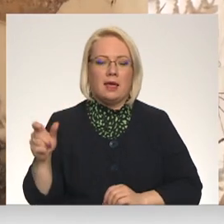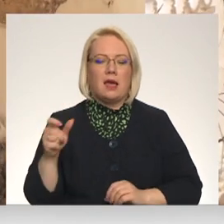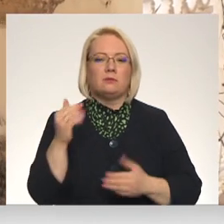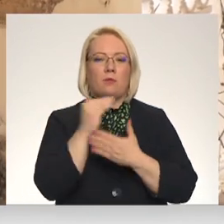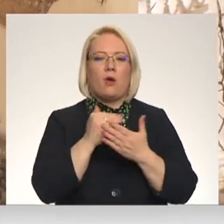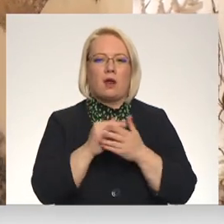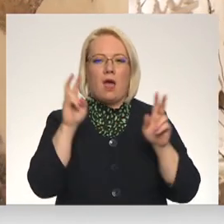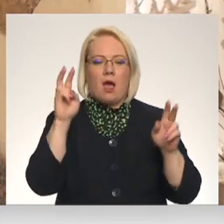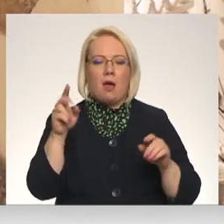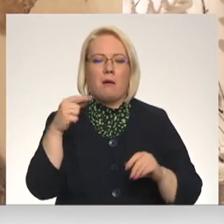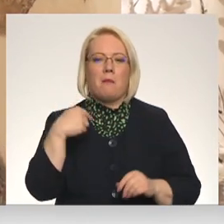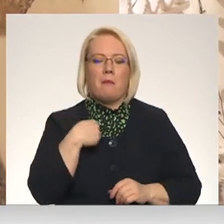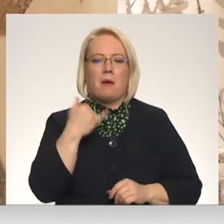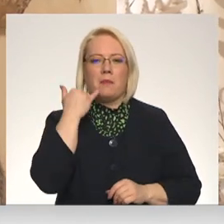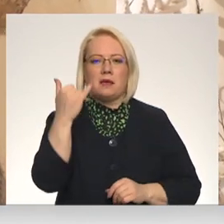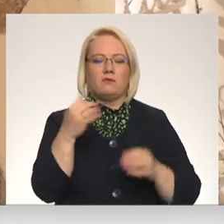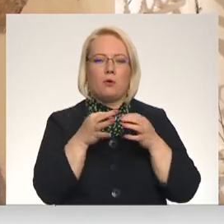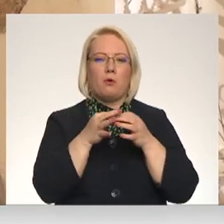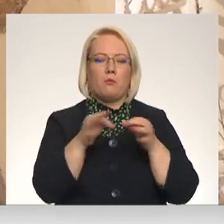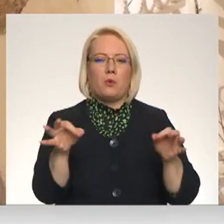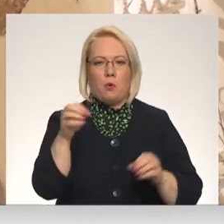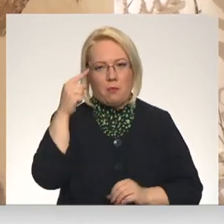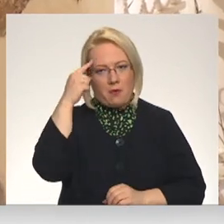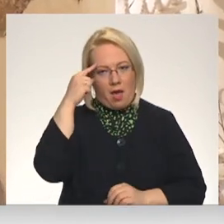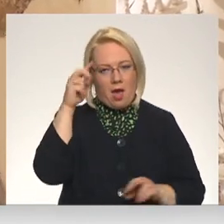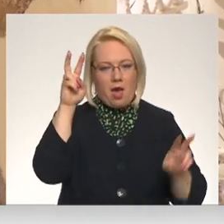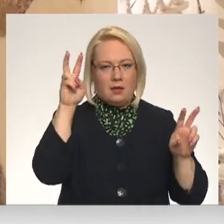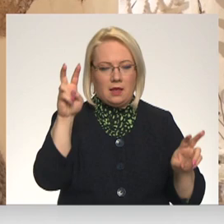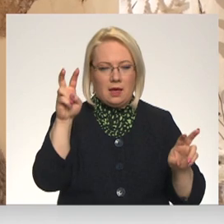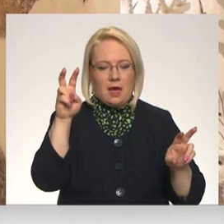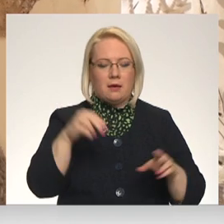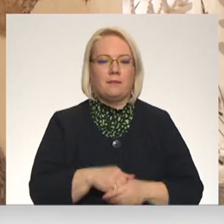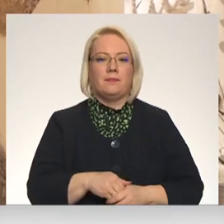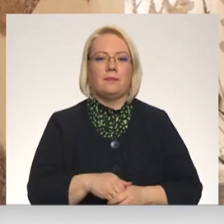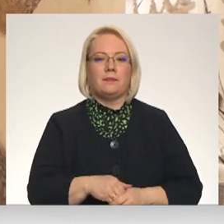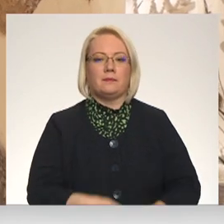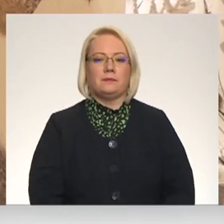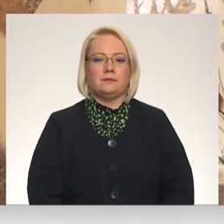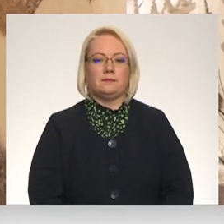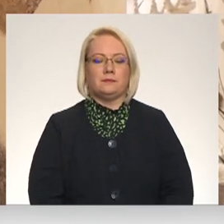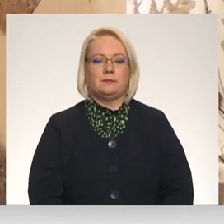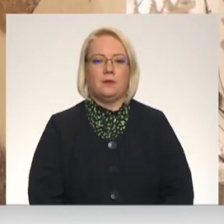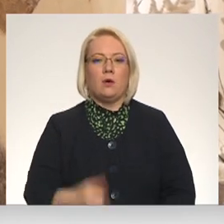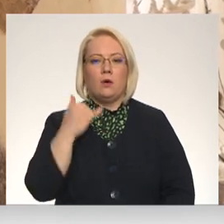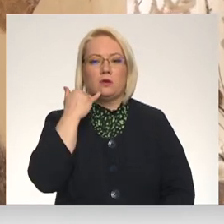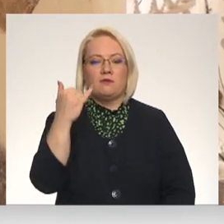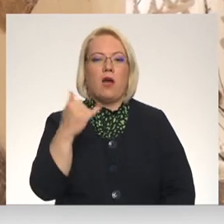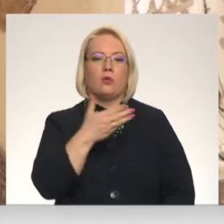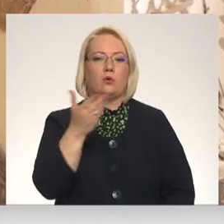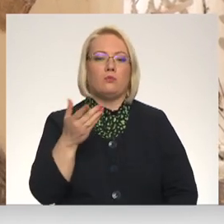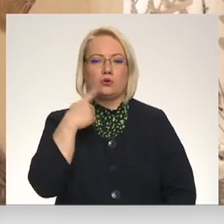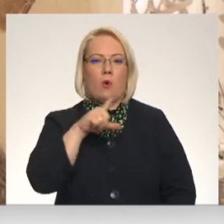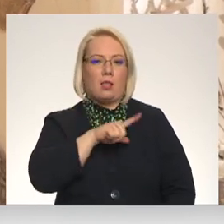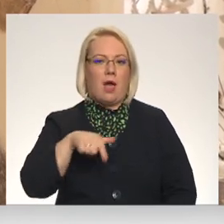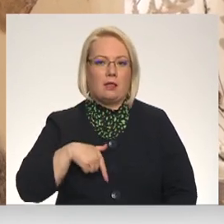Kristīna, jau un zvaņu uz Latviju. Labdien, esmu brīvprātīgā programmā piezvani Krievijai, esmu Kristīna un zvanu jums no Latvijas. Tā